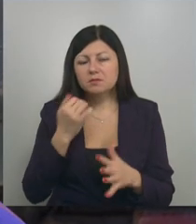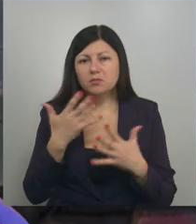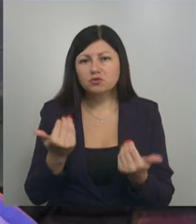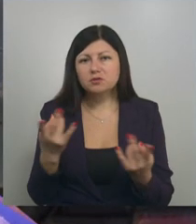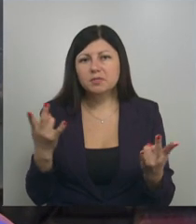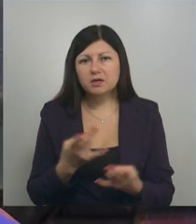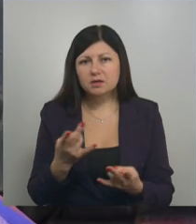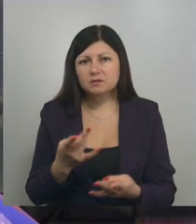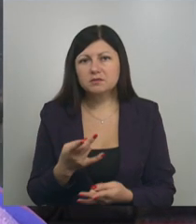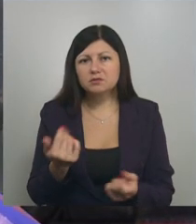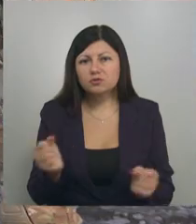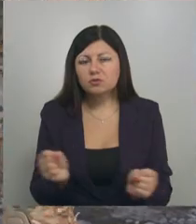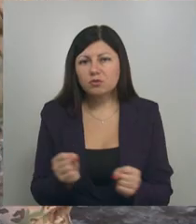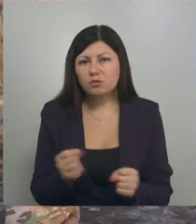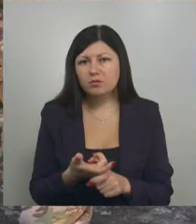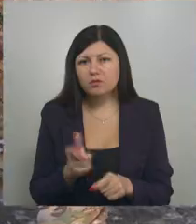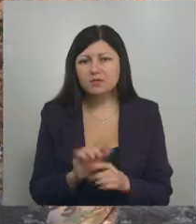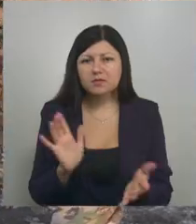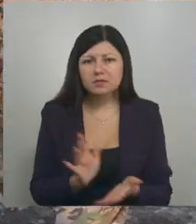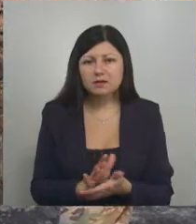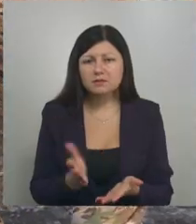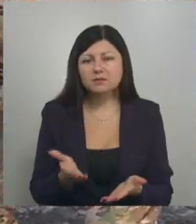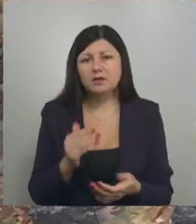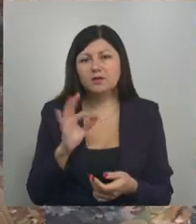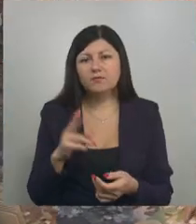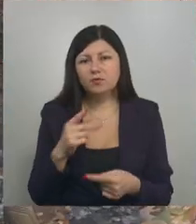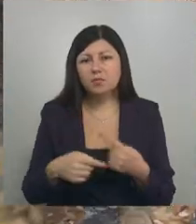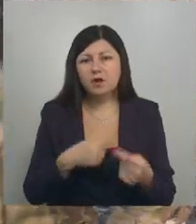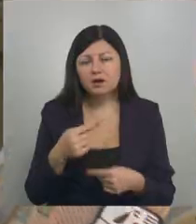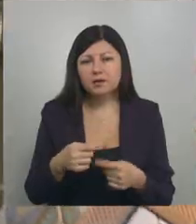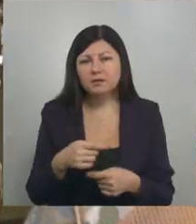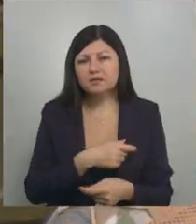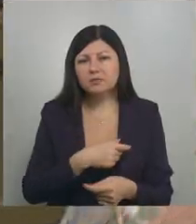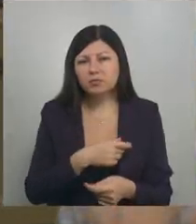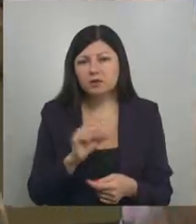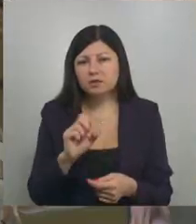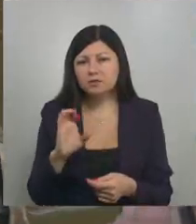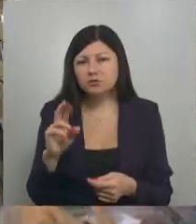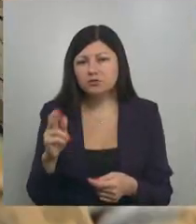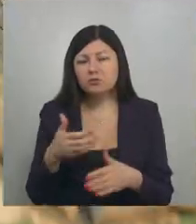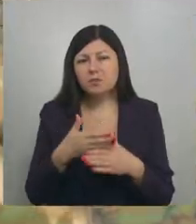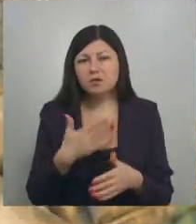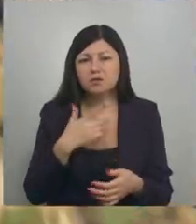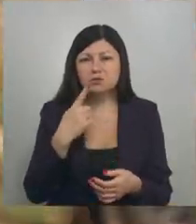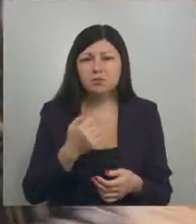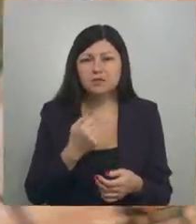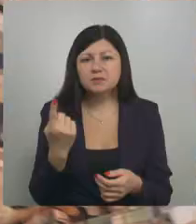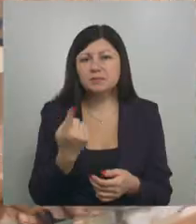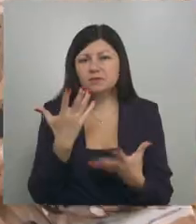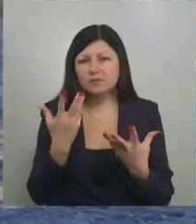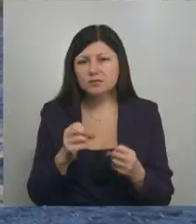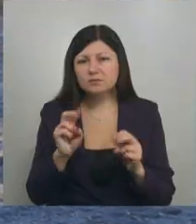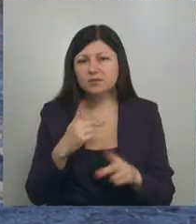пригодится, сейчас холодно, грязно. Фонд «Поколение» депутата Госдумы Андрея Скотча помогает нашим бойцам с первых дней